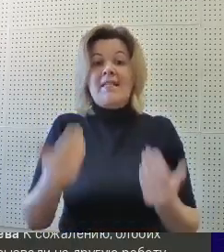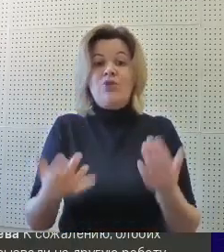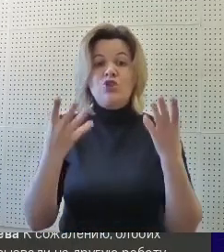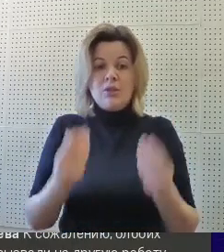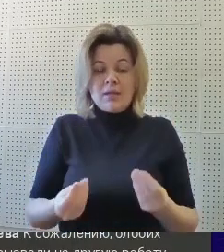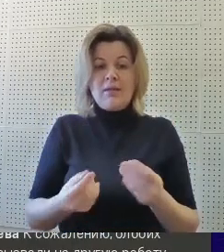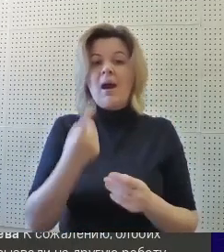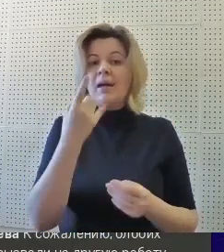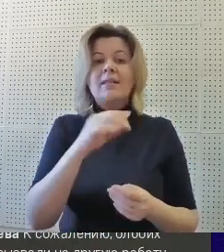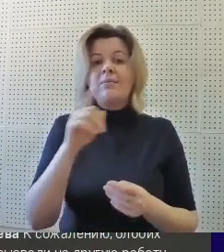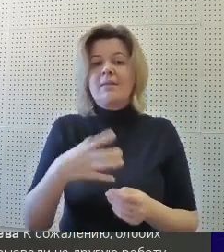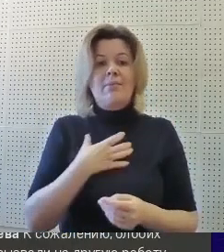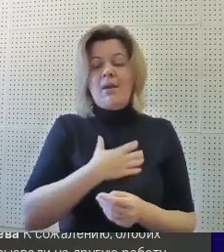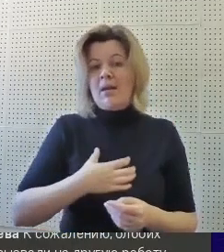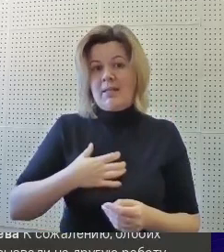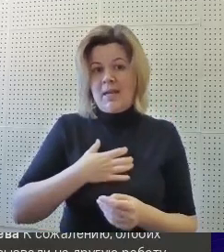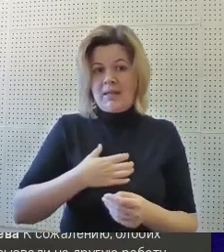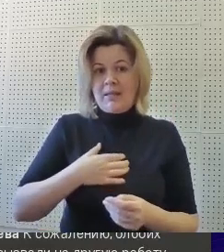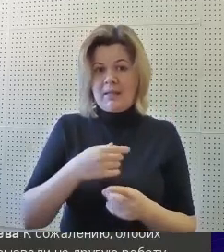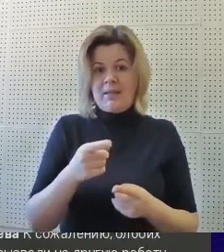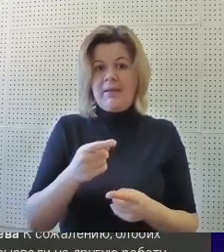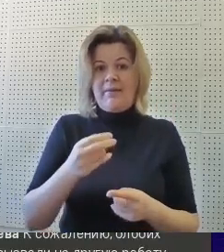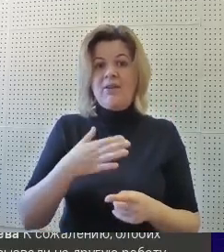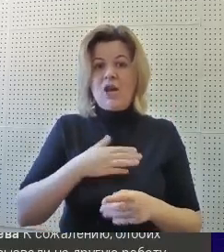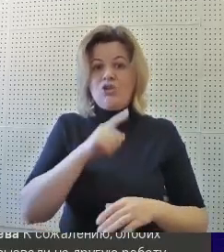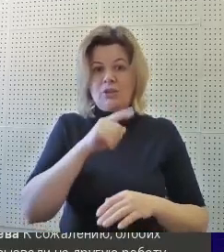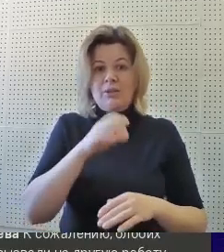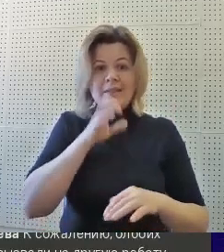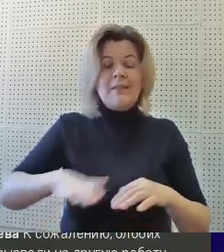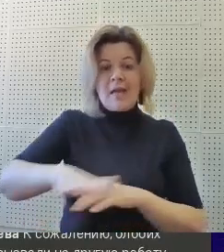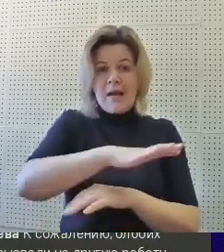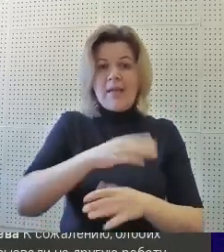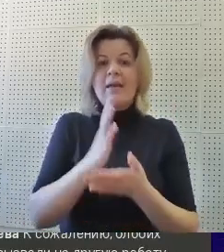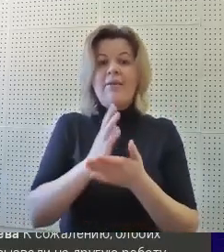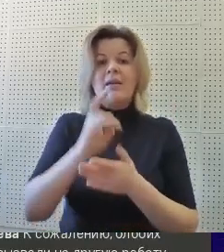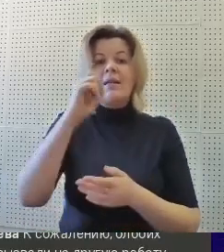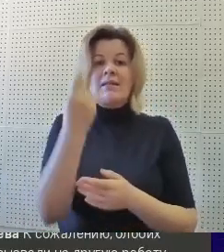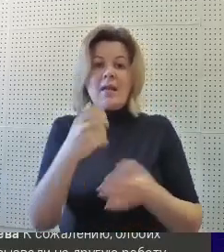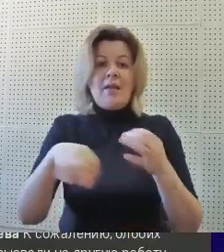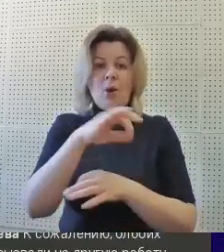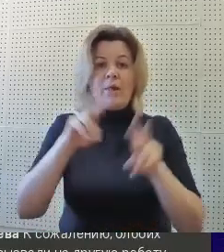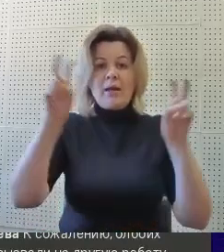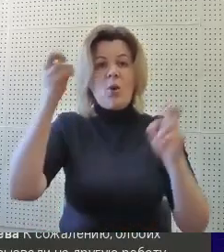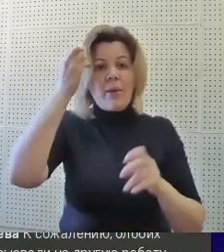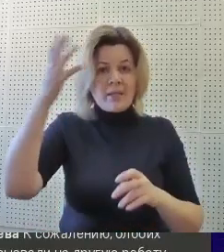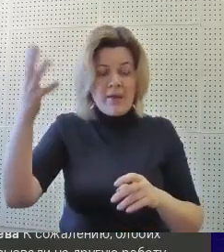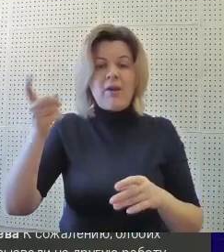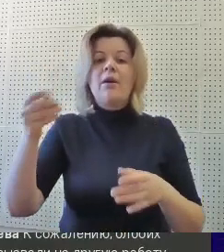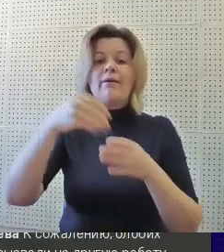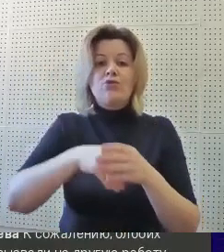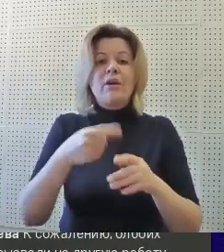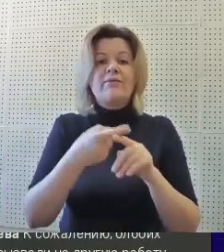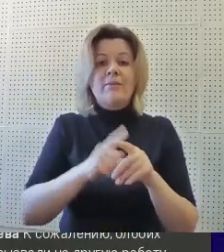На сегодняшний день одним из приоритетных в нашей стране является национальный проект образования,